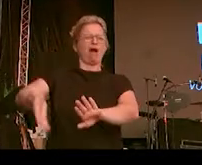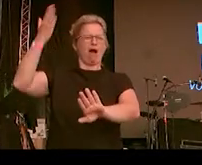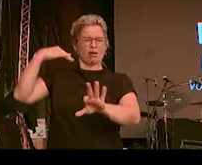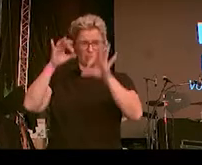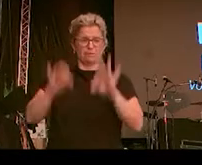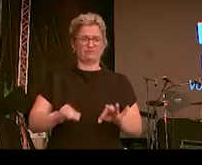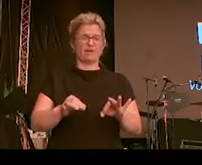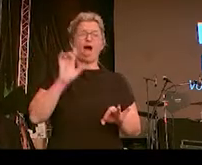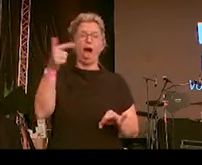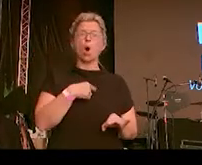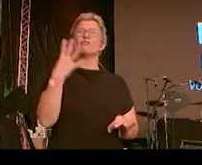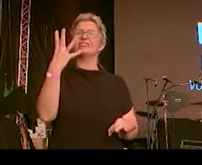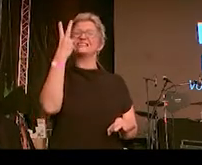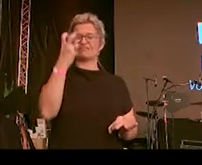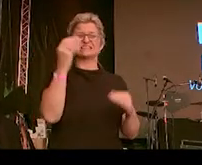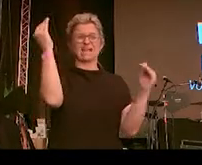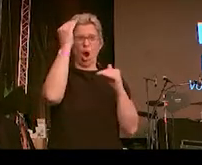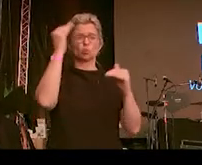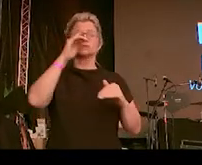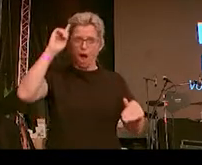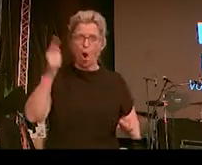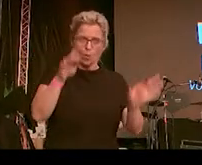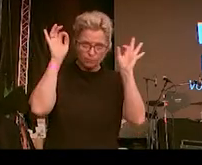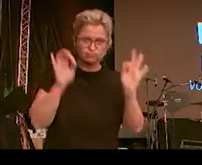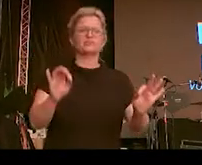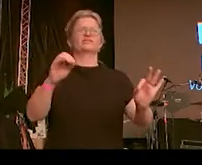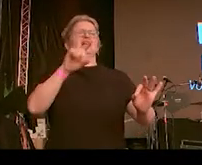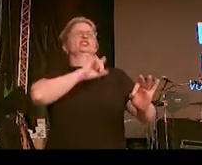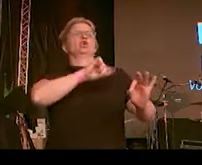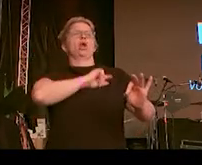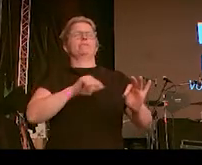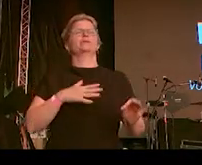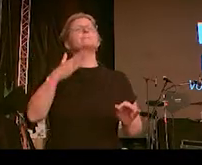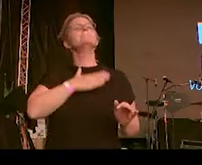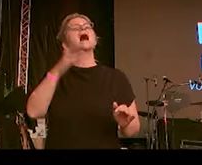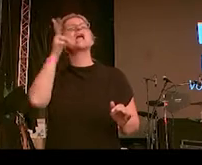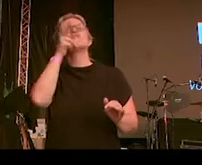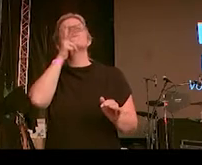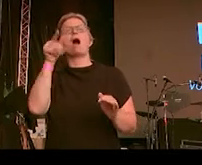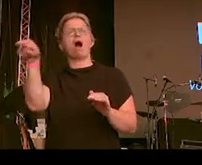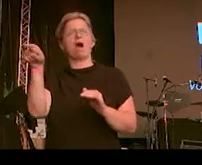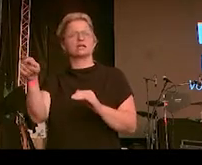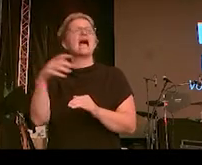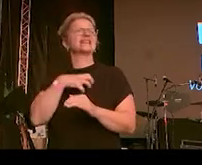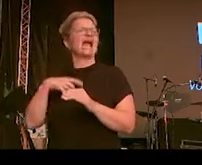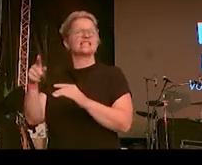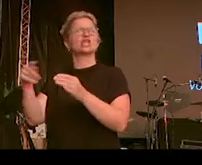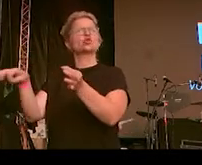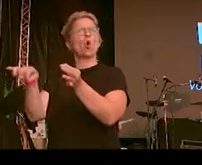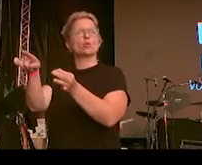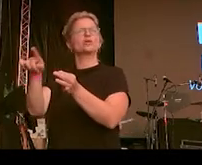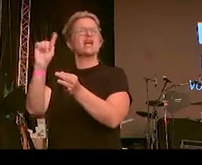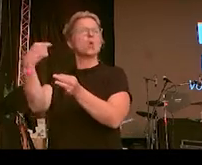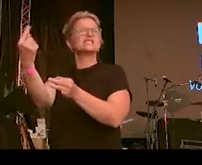damals war der 24. August, ein Sonnabend, schrieb mein Vater, ein Dresdner Kommunist und Jude,